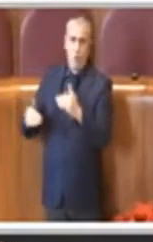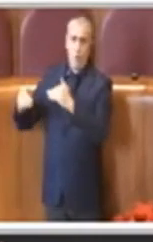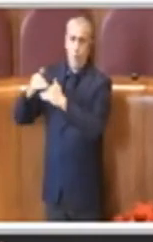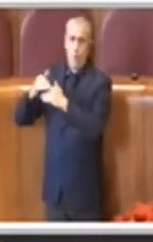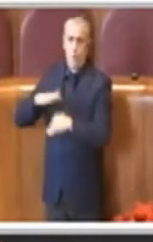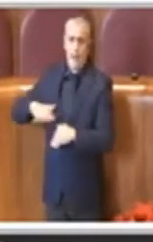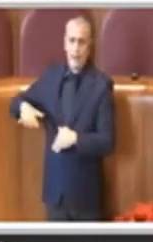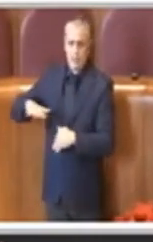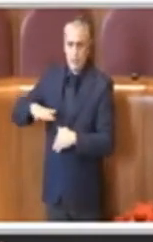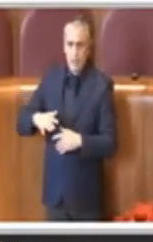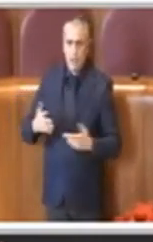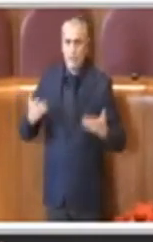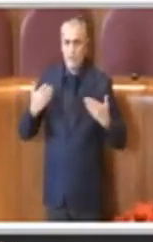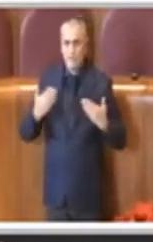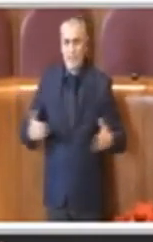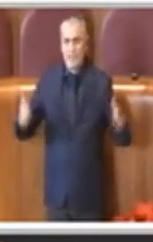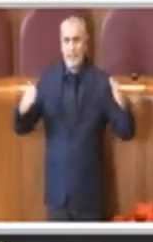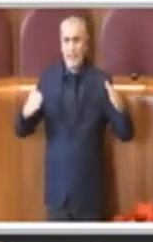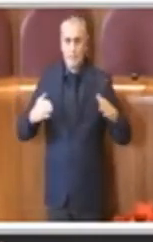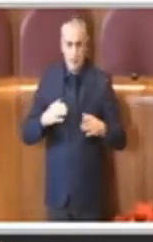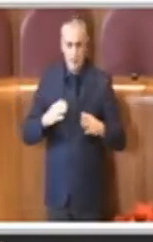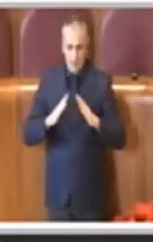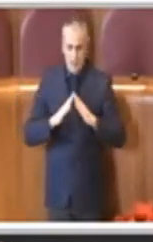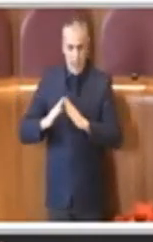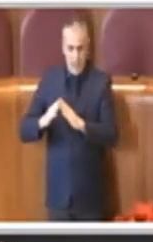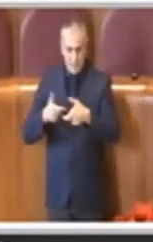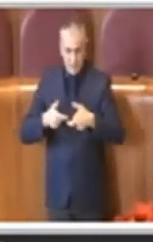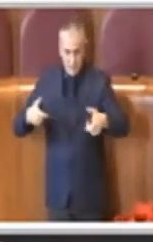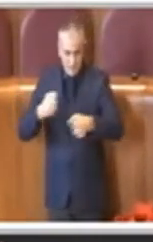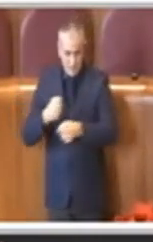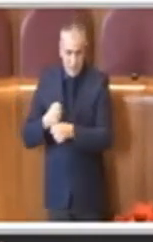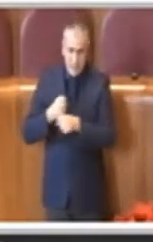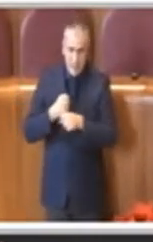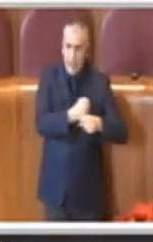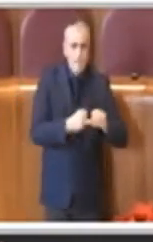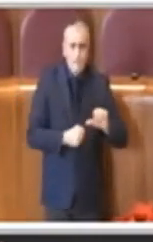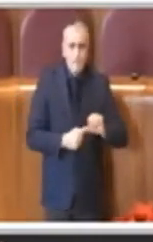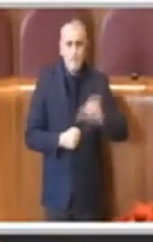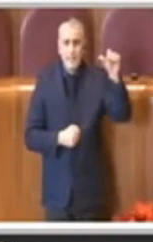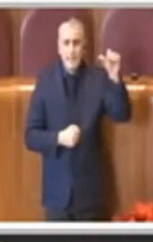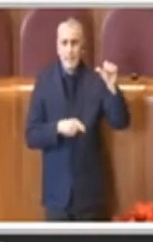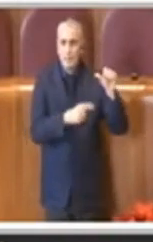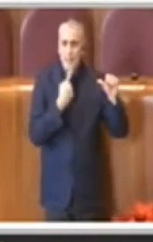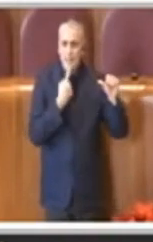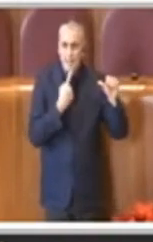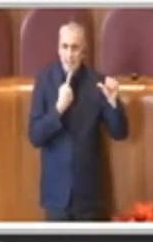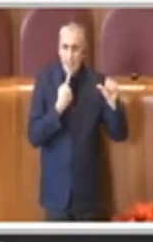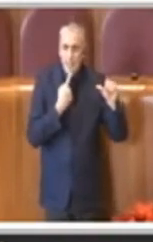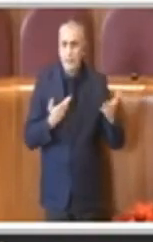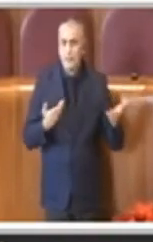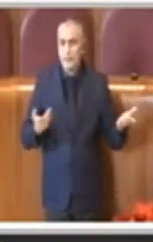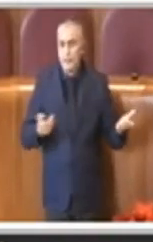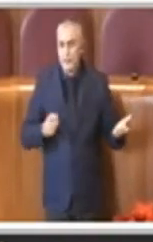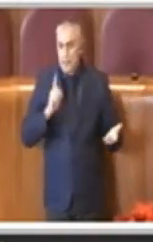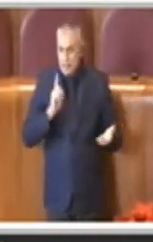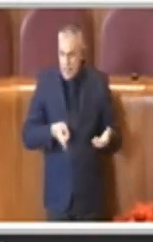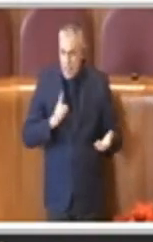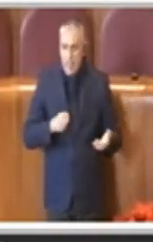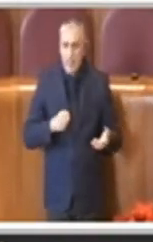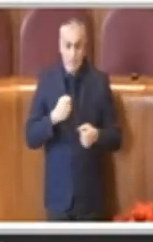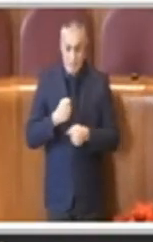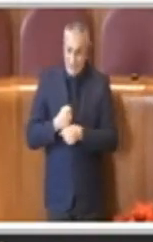che i primi assegnatari chiaramente diventino poi anche assegnatari